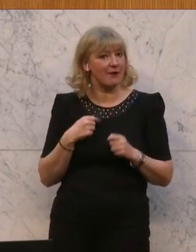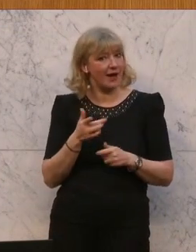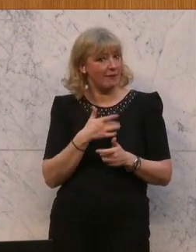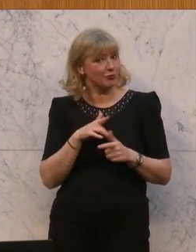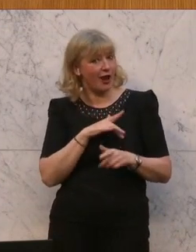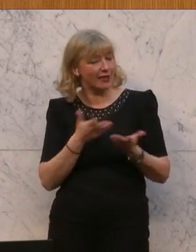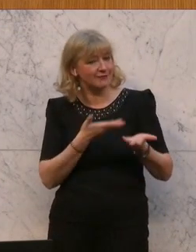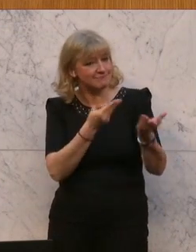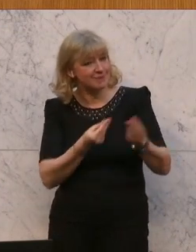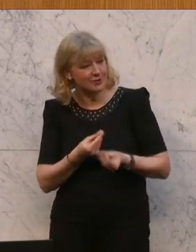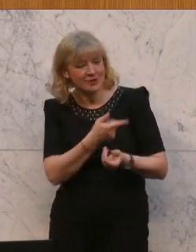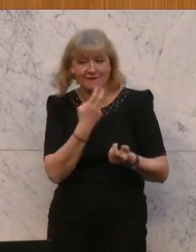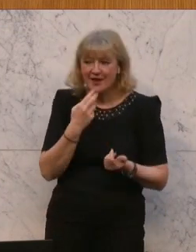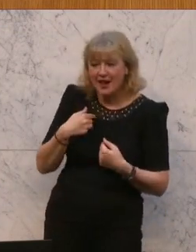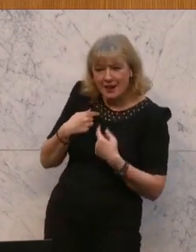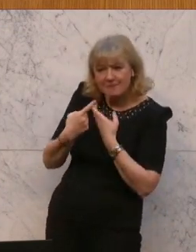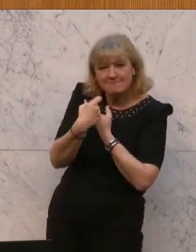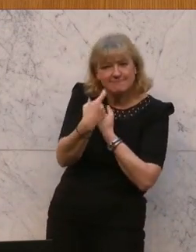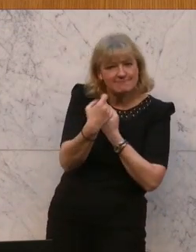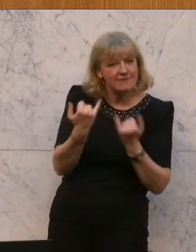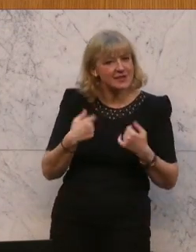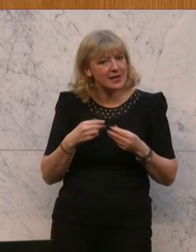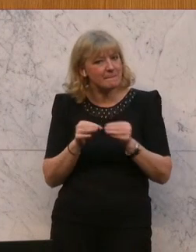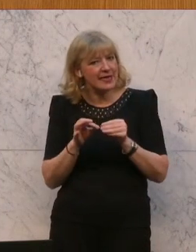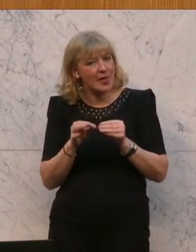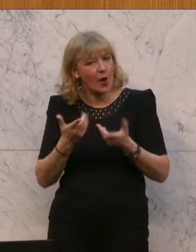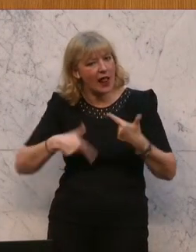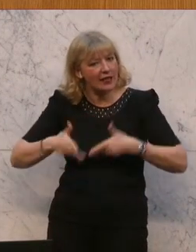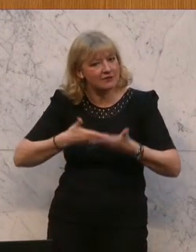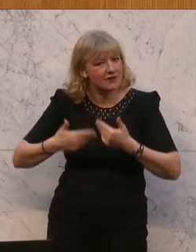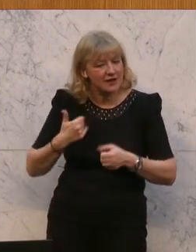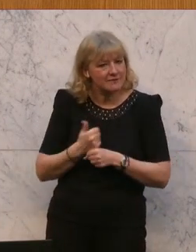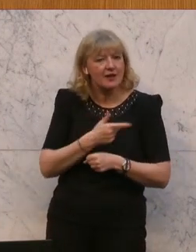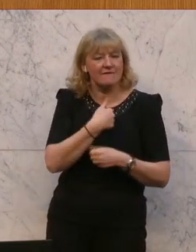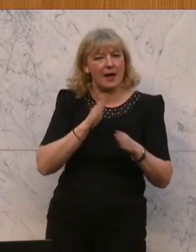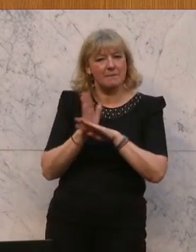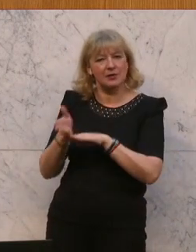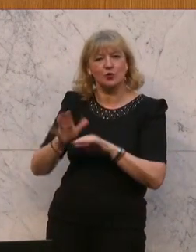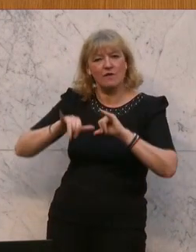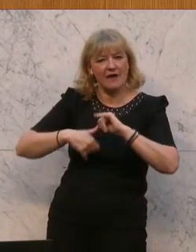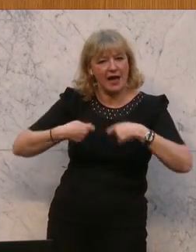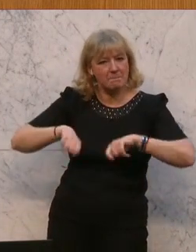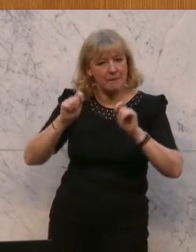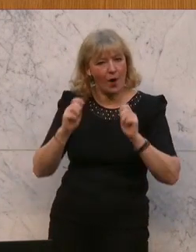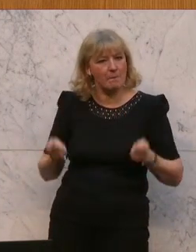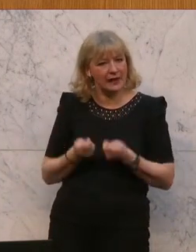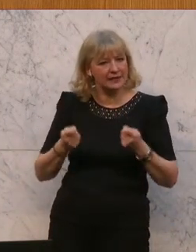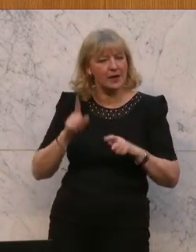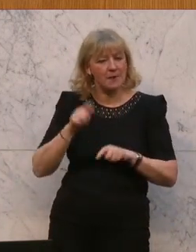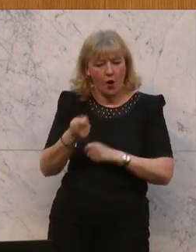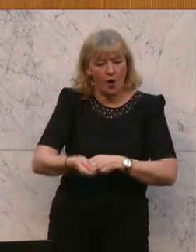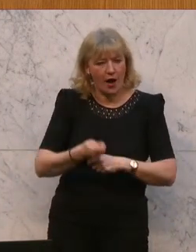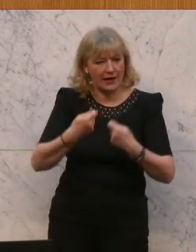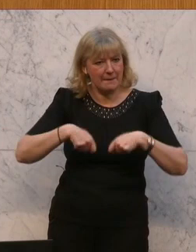sie wollen wissen, wie wir Biolandwirtschaft machen und haben auch Betriebe besucht. Einen Weinbaubetrieb im Burgenland und auch einen Ackerbaubetrieb,